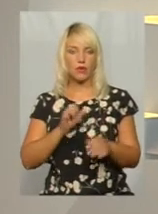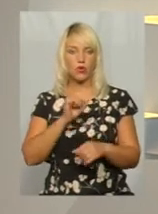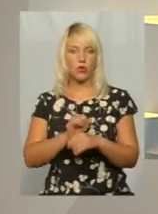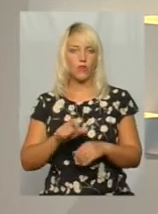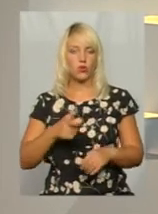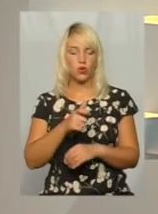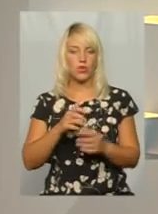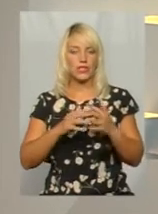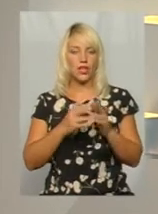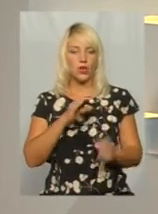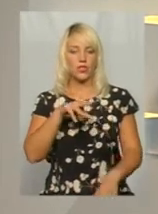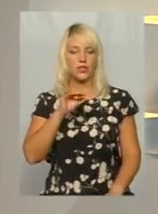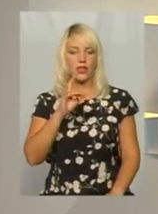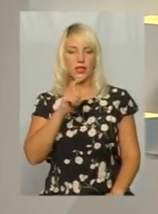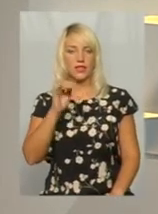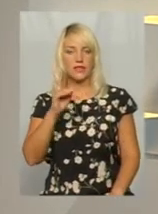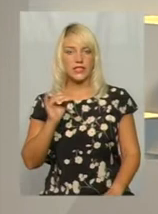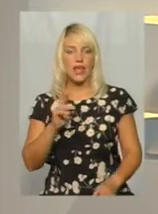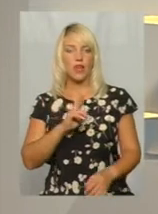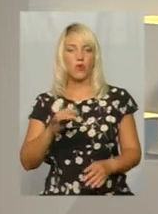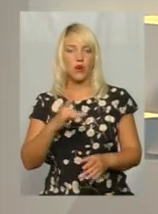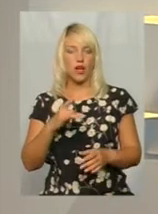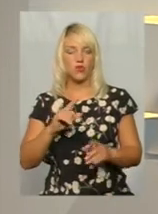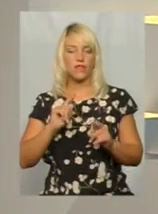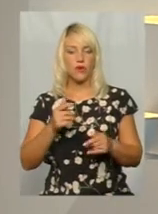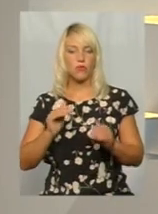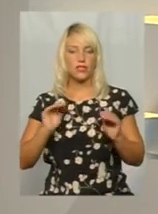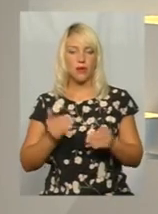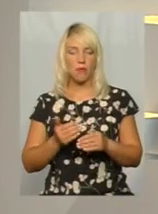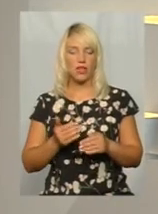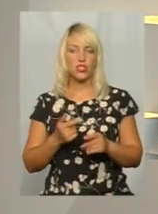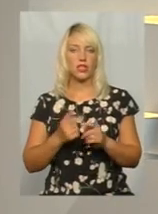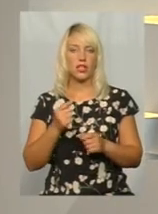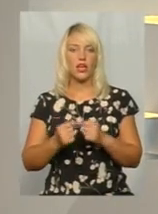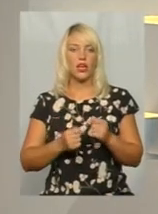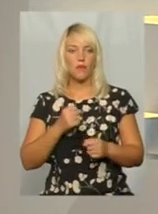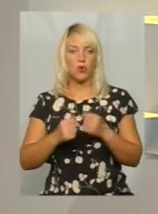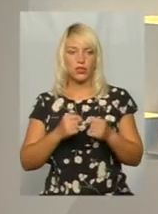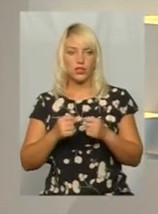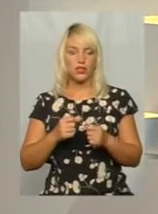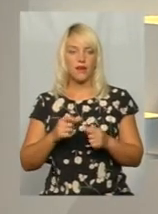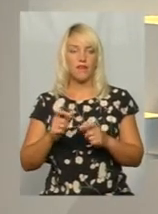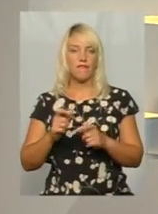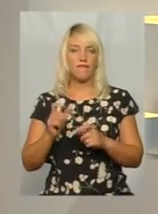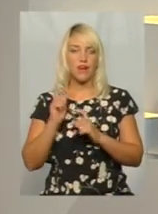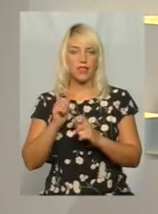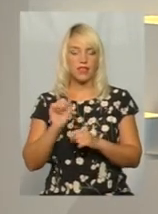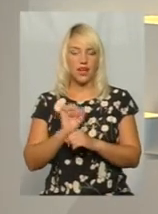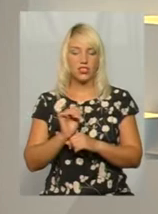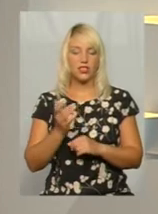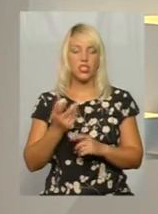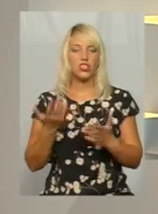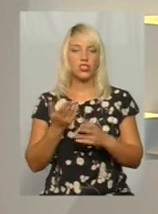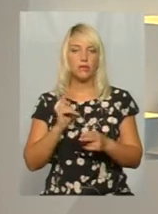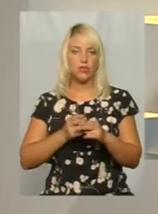Стріхівці Ярмоленецького району. Вимагали зменшити потік вантажівок, які щодня їздять селом. Чим вони дошкуляють